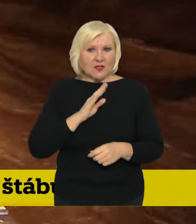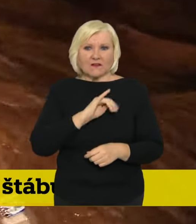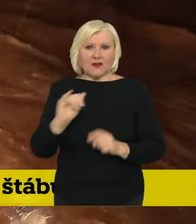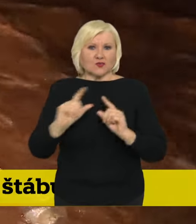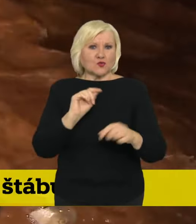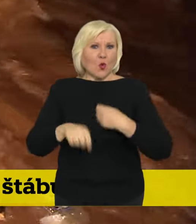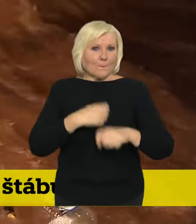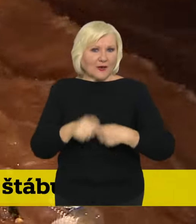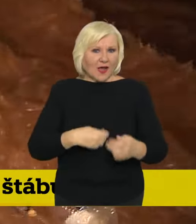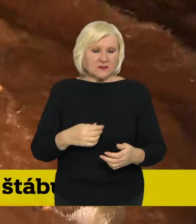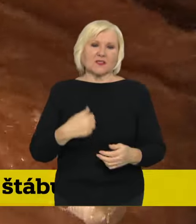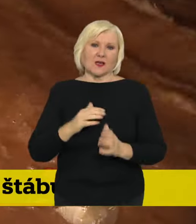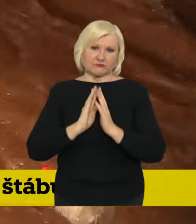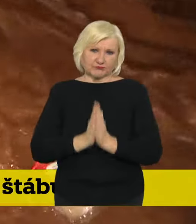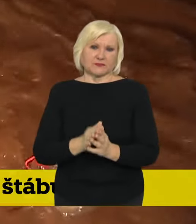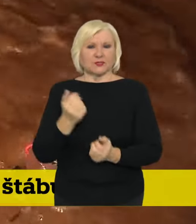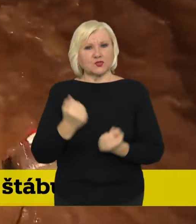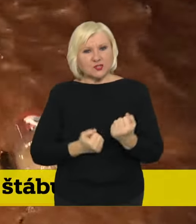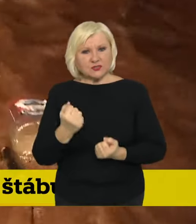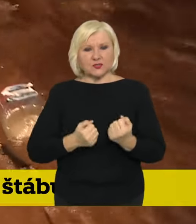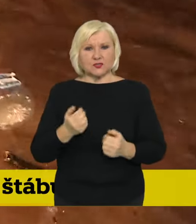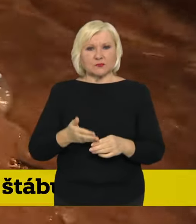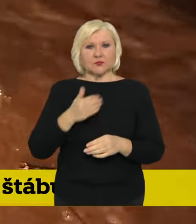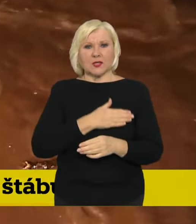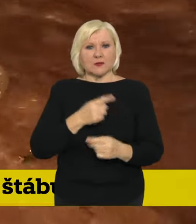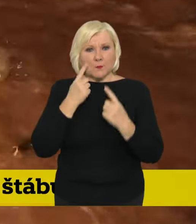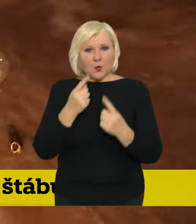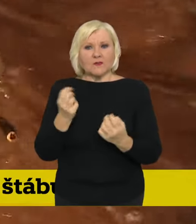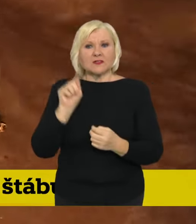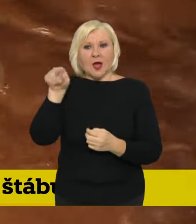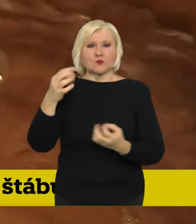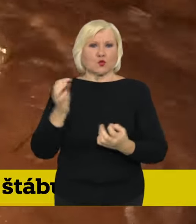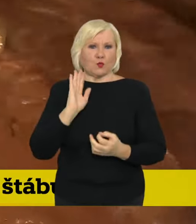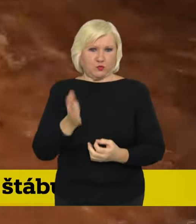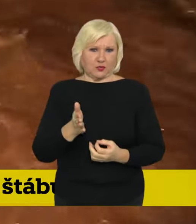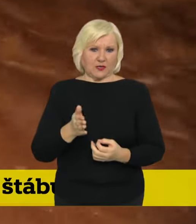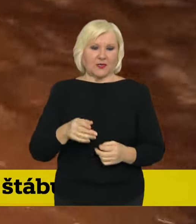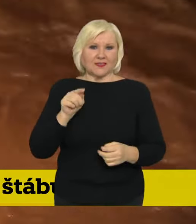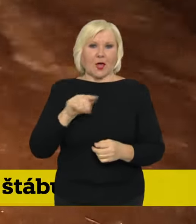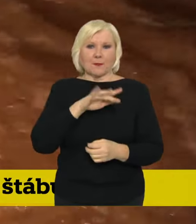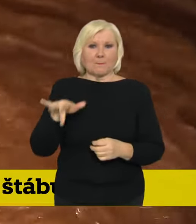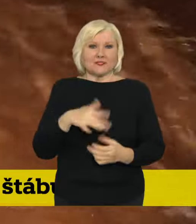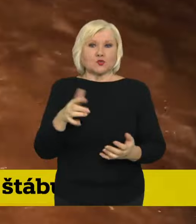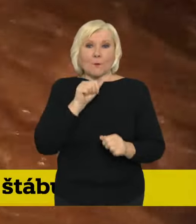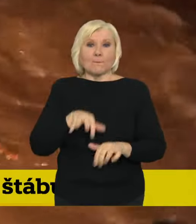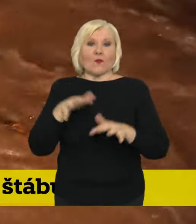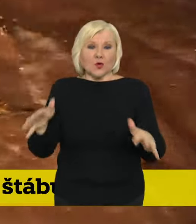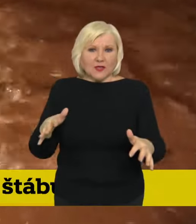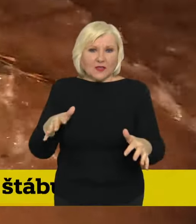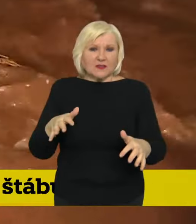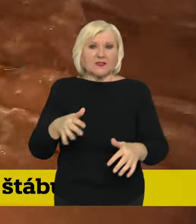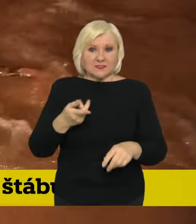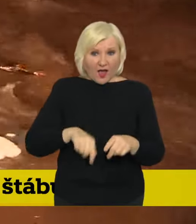všechny řidiče, aby se dopředu podívali na to, co je čeká. V těch zasažených oblastech, aby opravdu sledovali